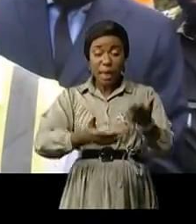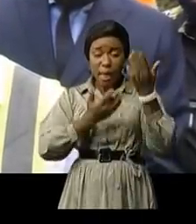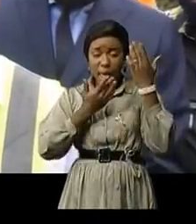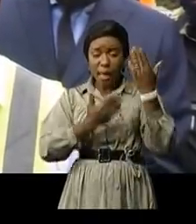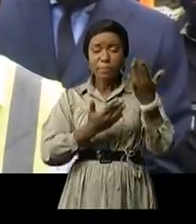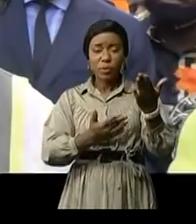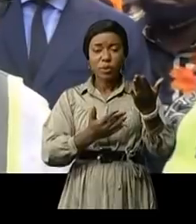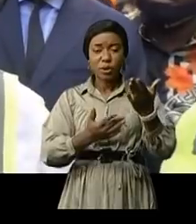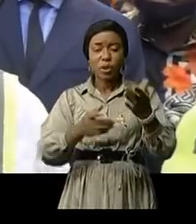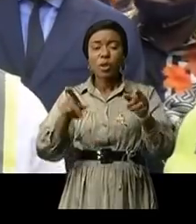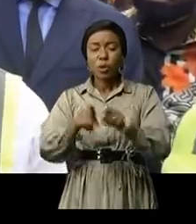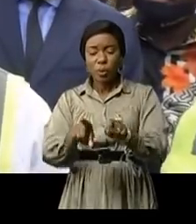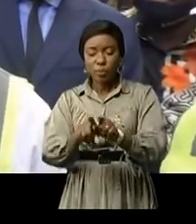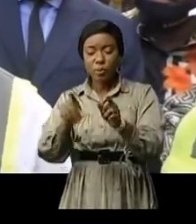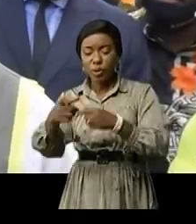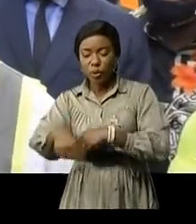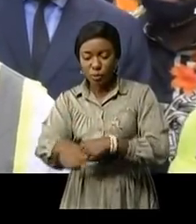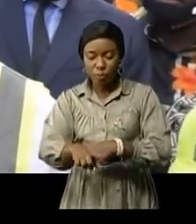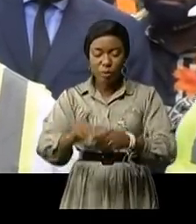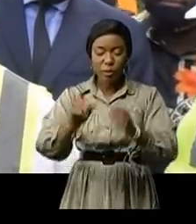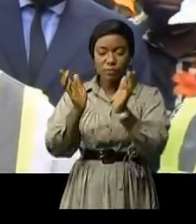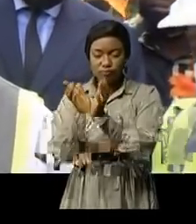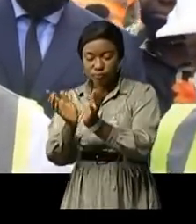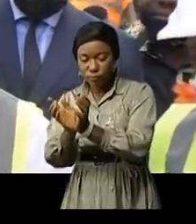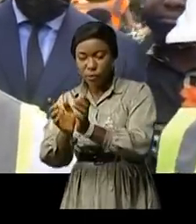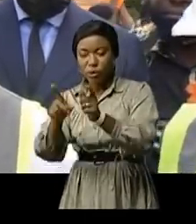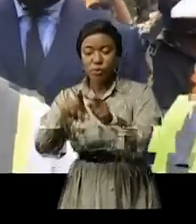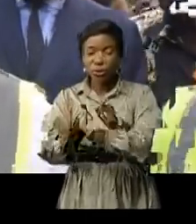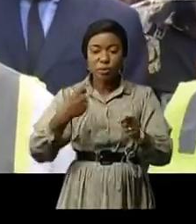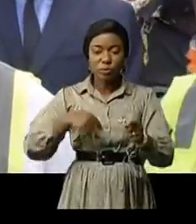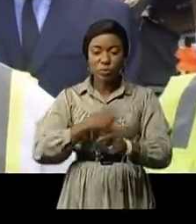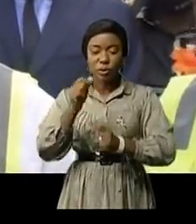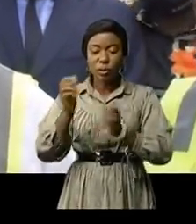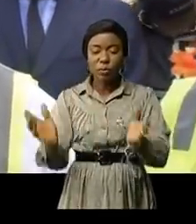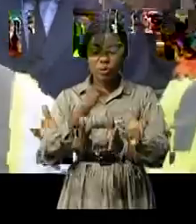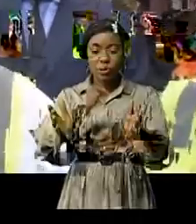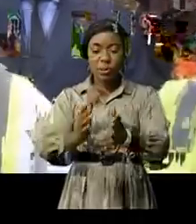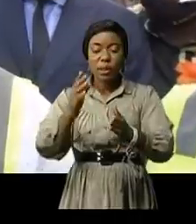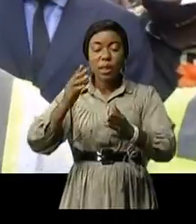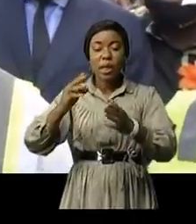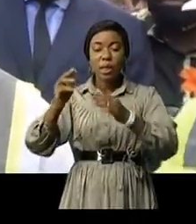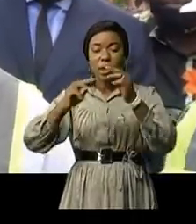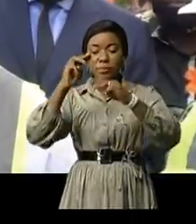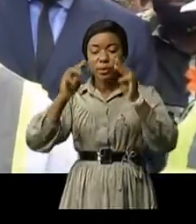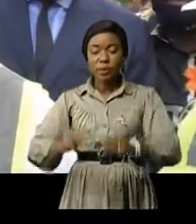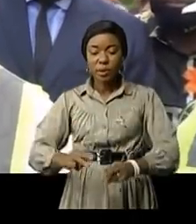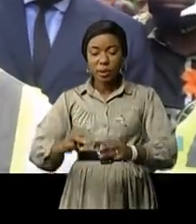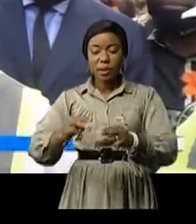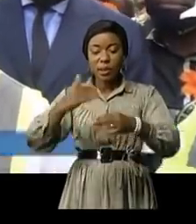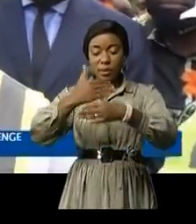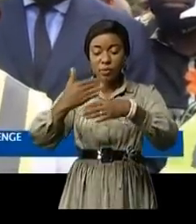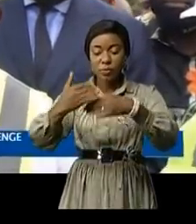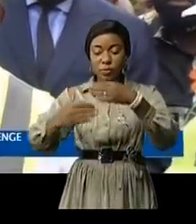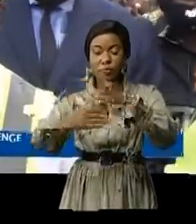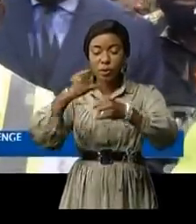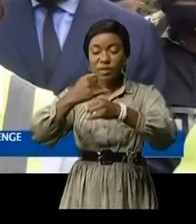les axes de secondaire. Nous encouragons le ministère des infrastructures que nous sommes venus accompagner dans ce projet, ainsi que